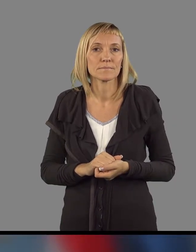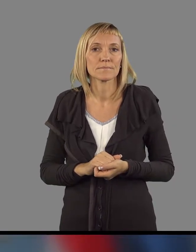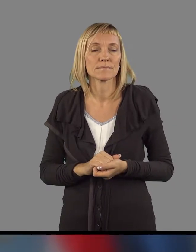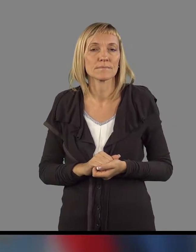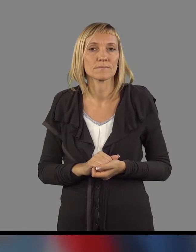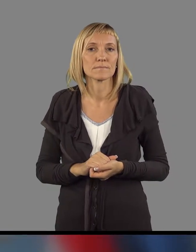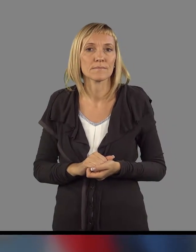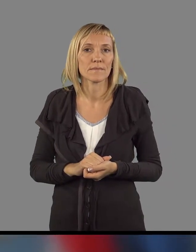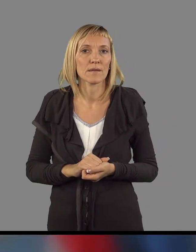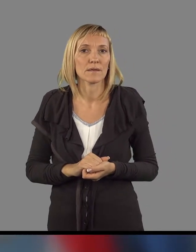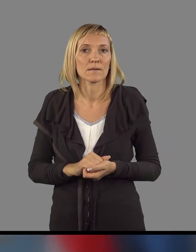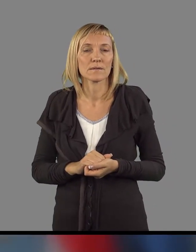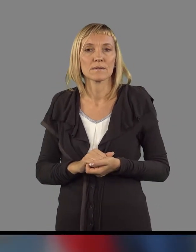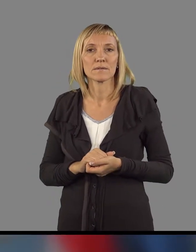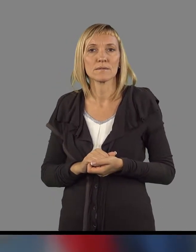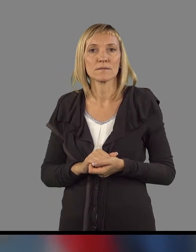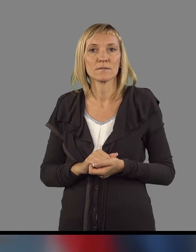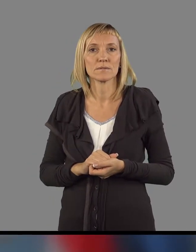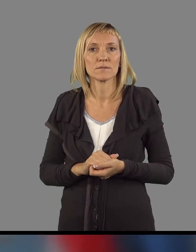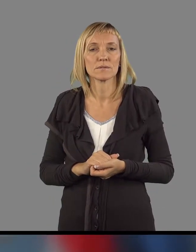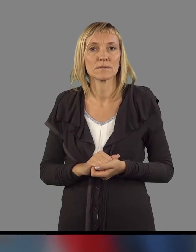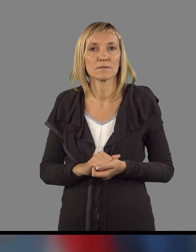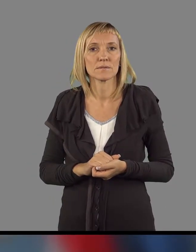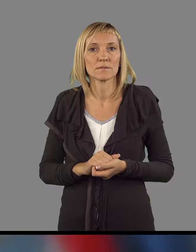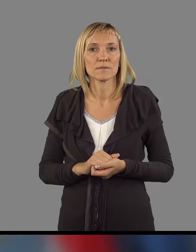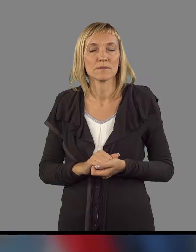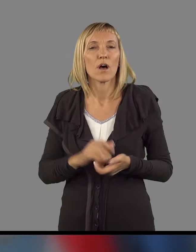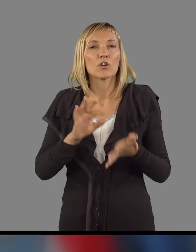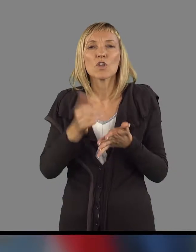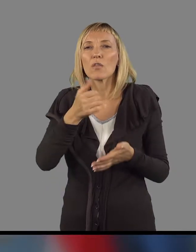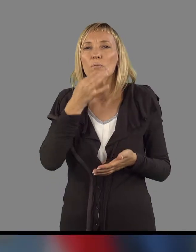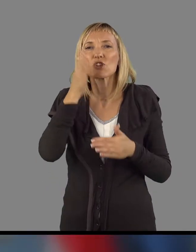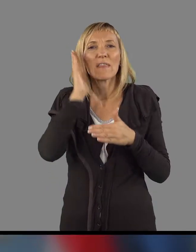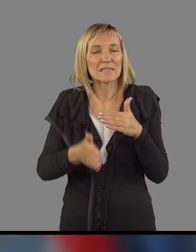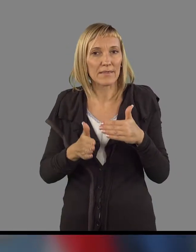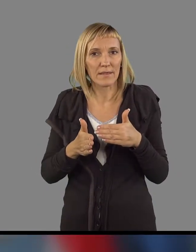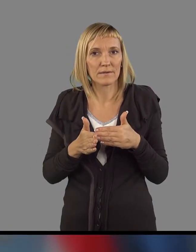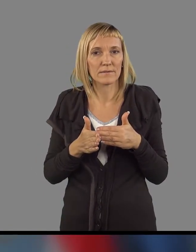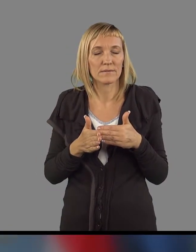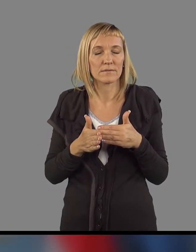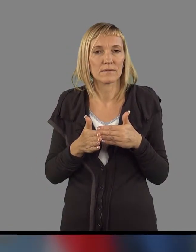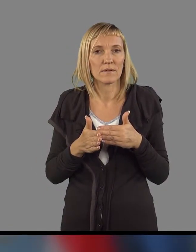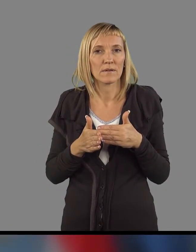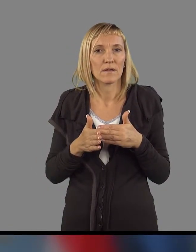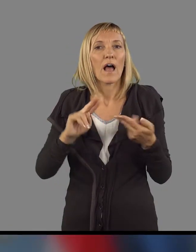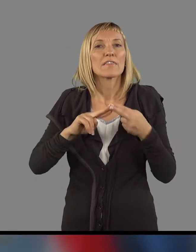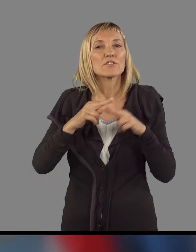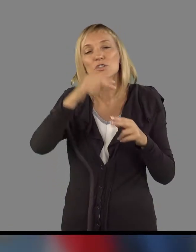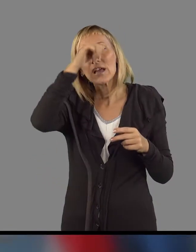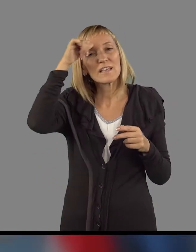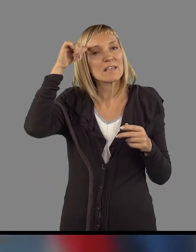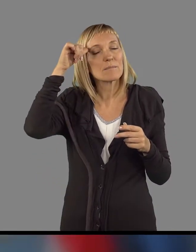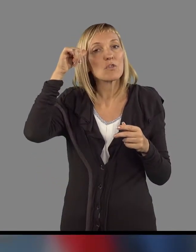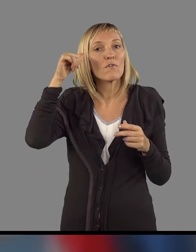skorijski planitelj in več aša, tako je zdaj zadnje vprašanje. Vsak, premje, zanima me način imenovanja,